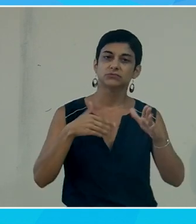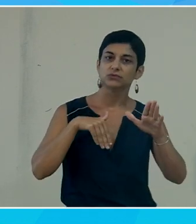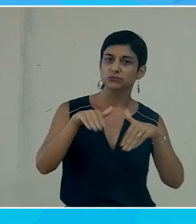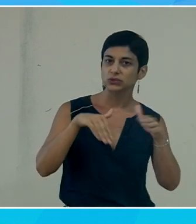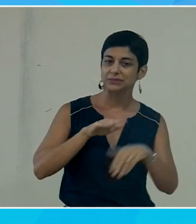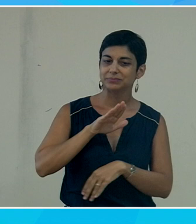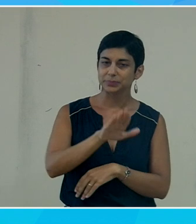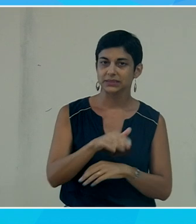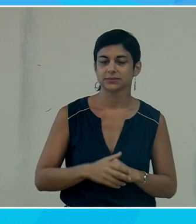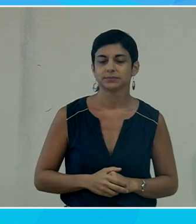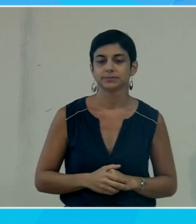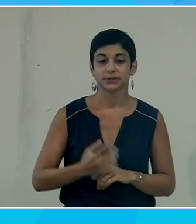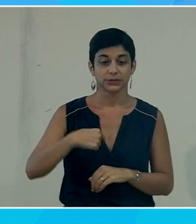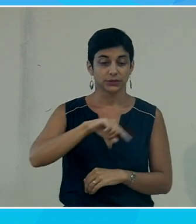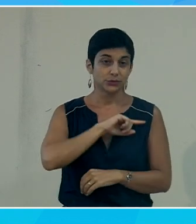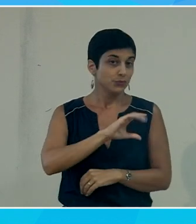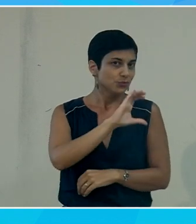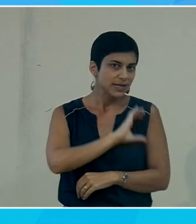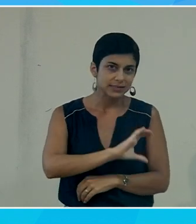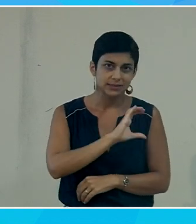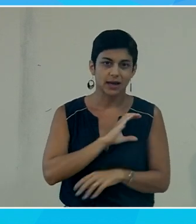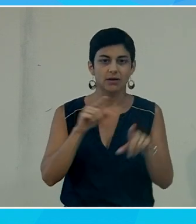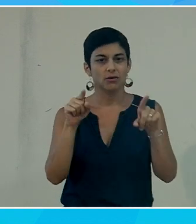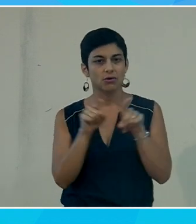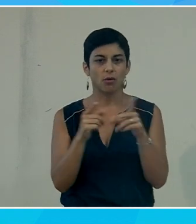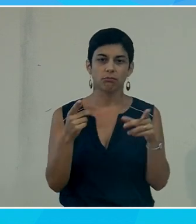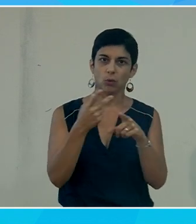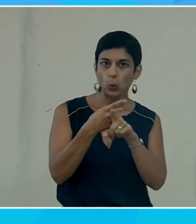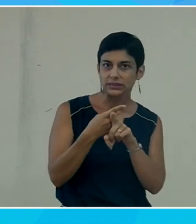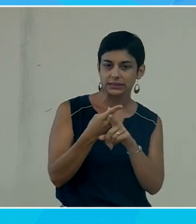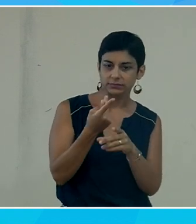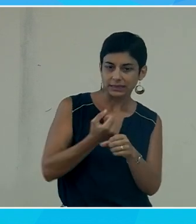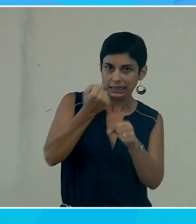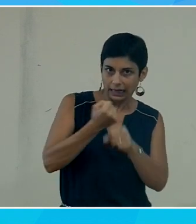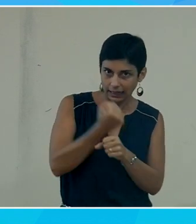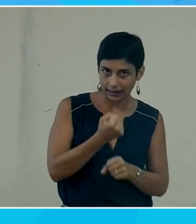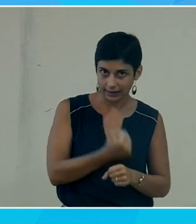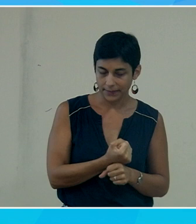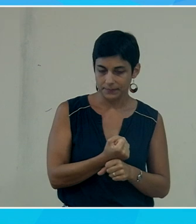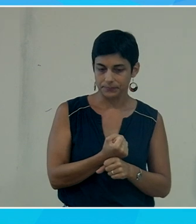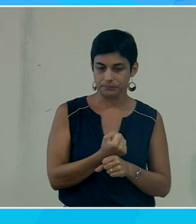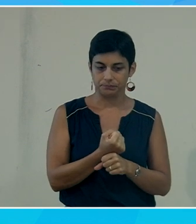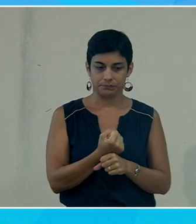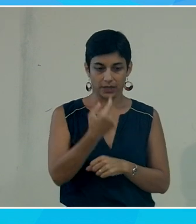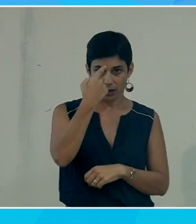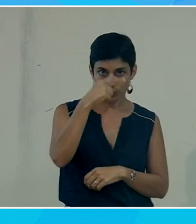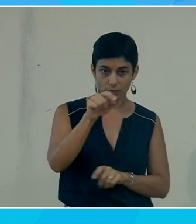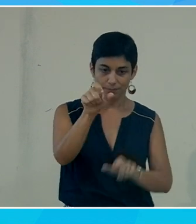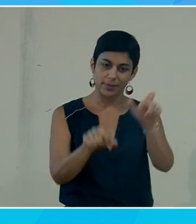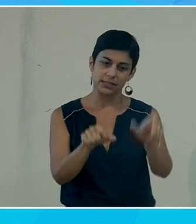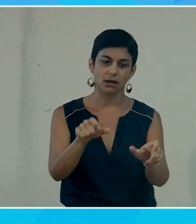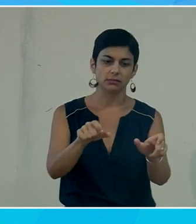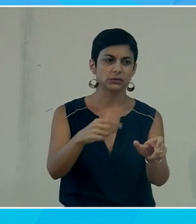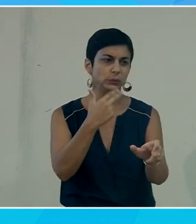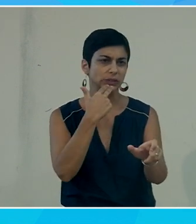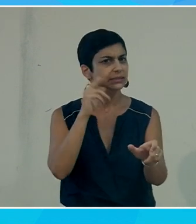donc nous on essaye d'enrichir un certain nombre en fait d'outils pour permettre en fait à nos utilisateurs habituels de